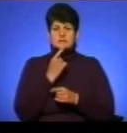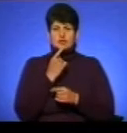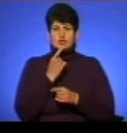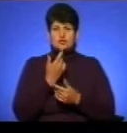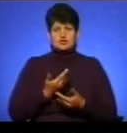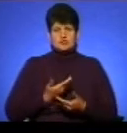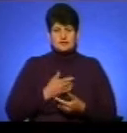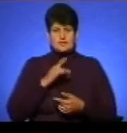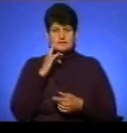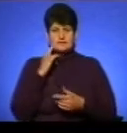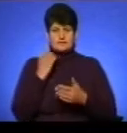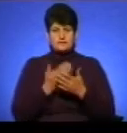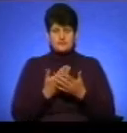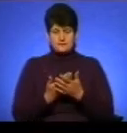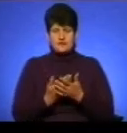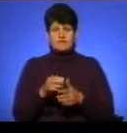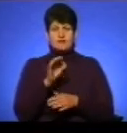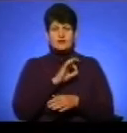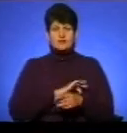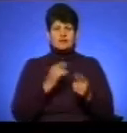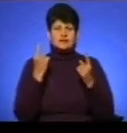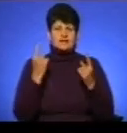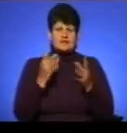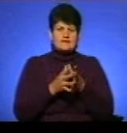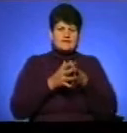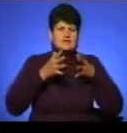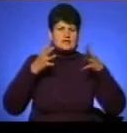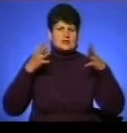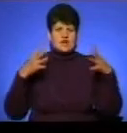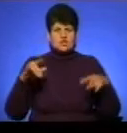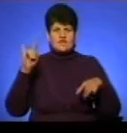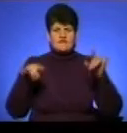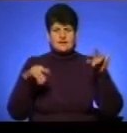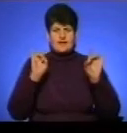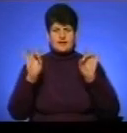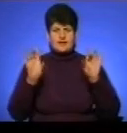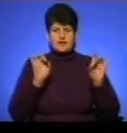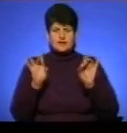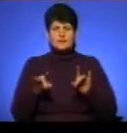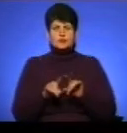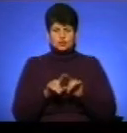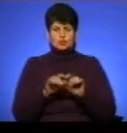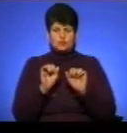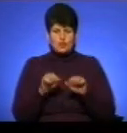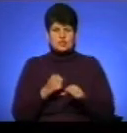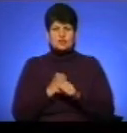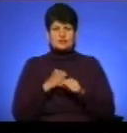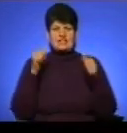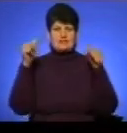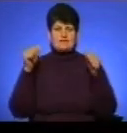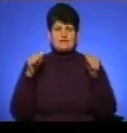стилі». Тобто використати великі вітражні вікна для реклами. Тут же ми можемо такі зробити вивіски